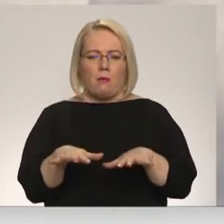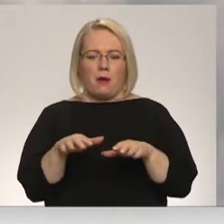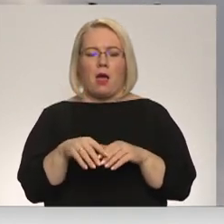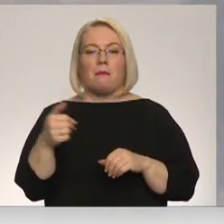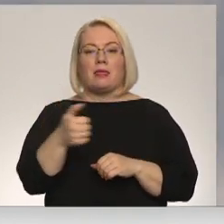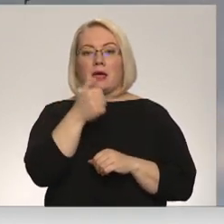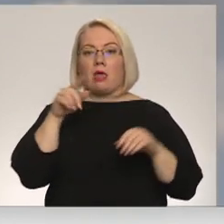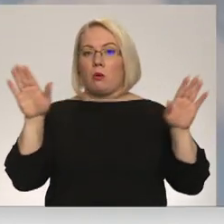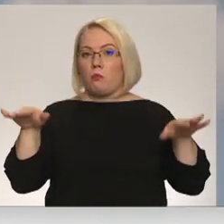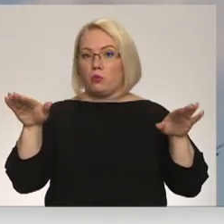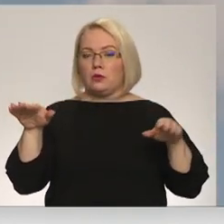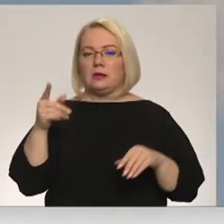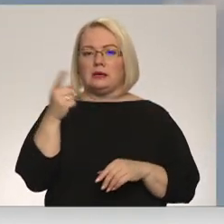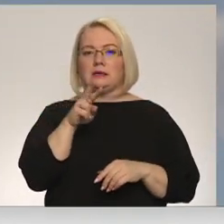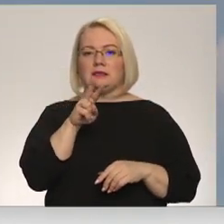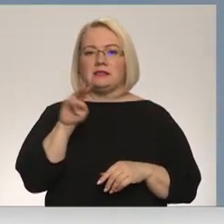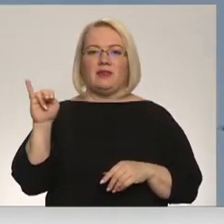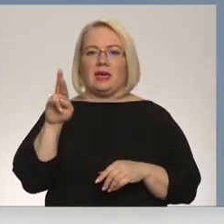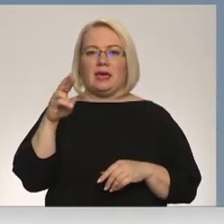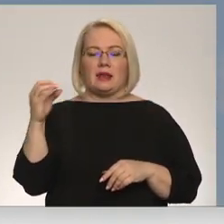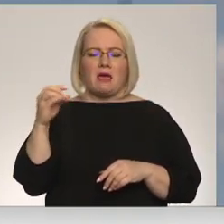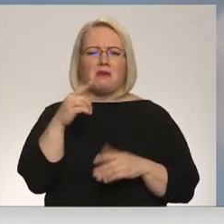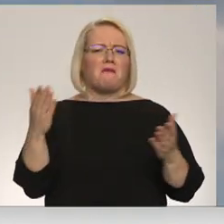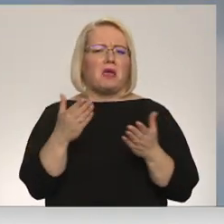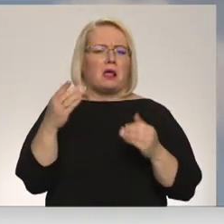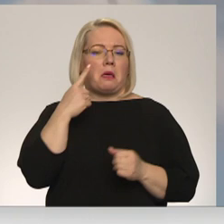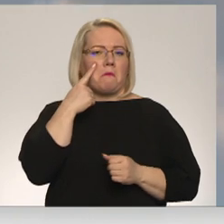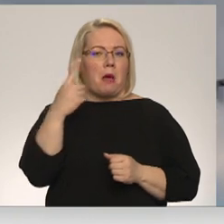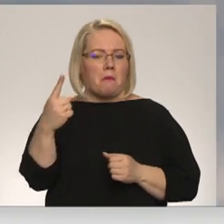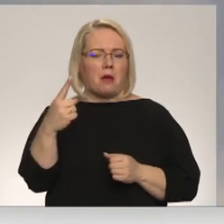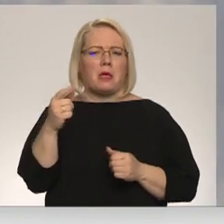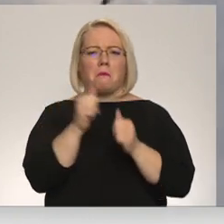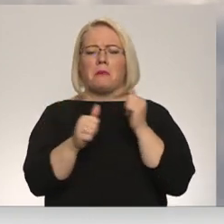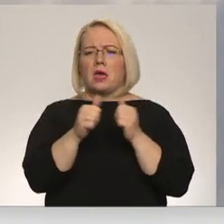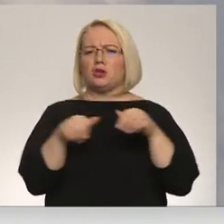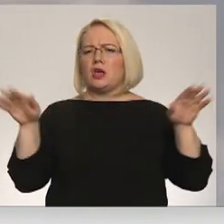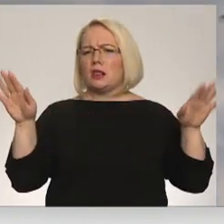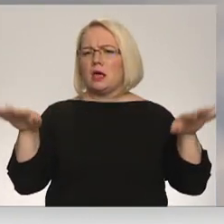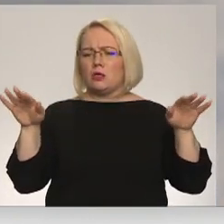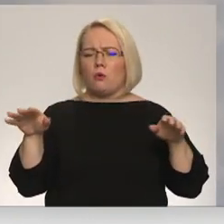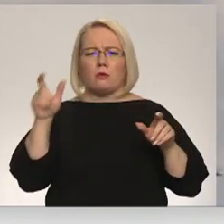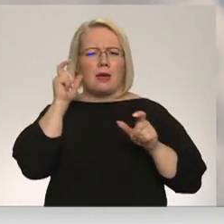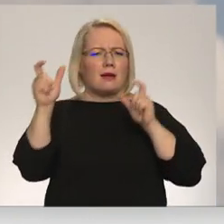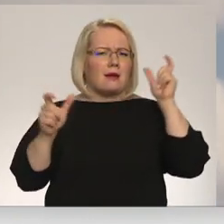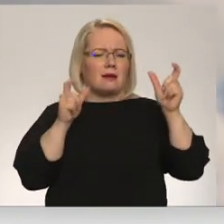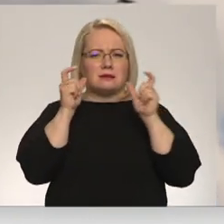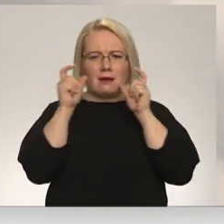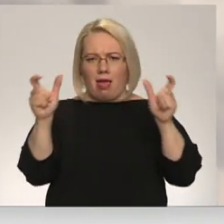putnagots ir piešķirts svīrei. Tā gan ir viegli pamanāma. Bieži uzturs lidojumā un izdod skaļus saucienus.